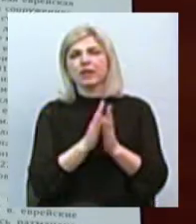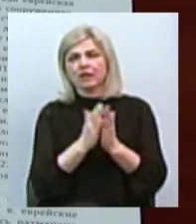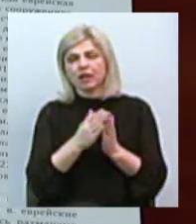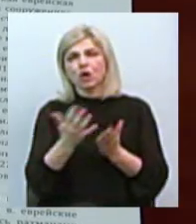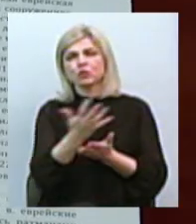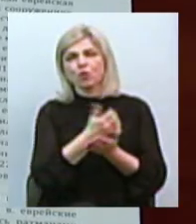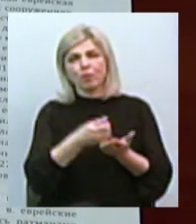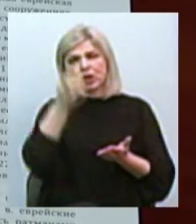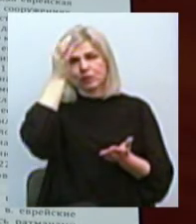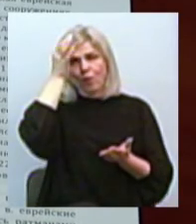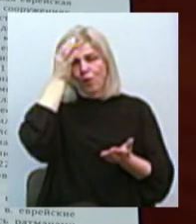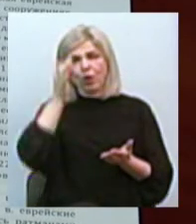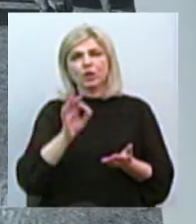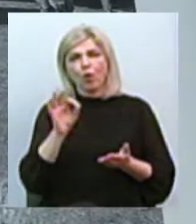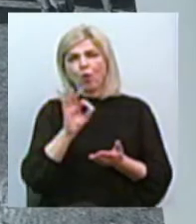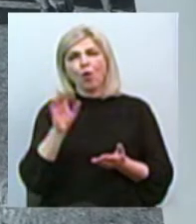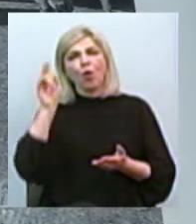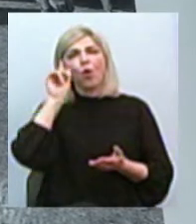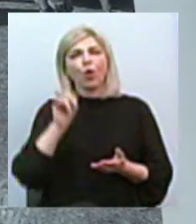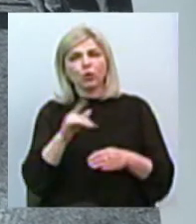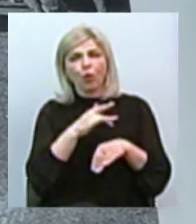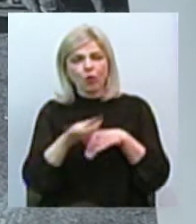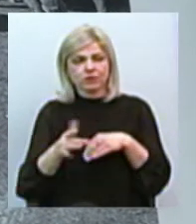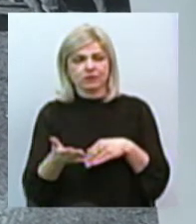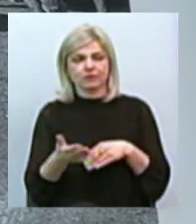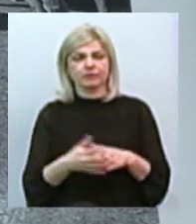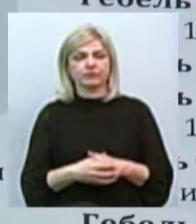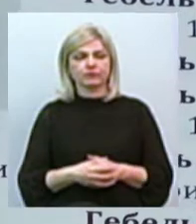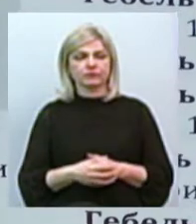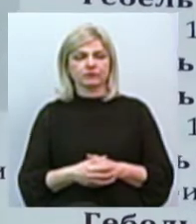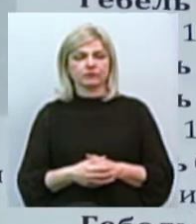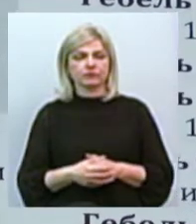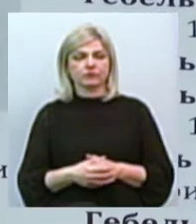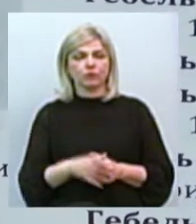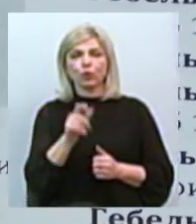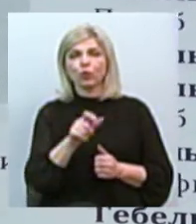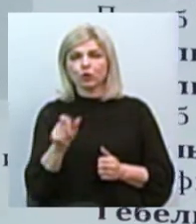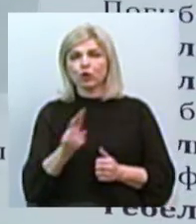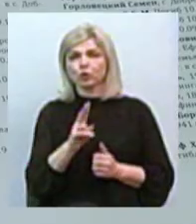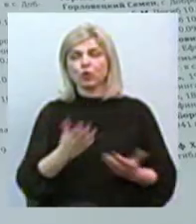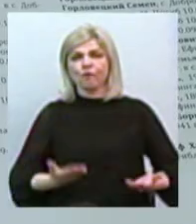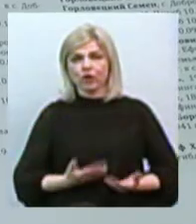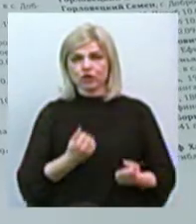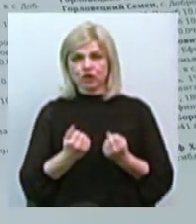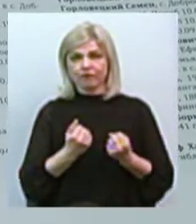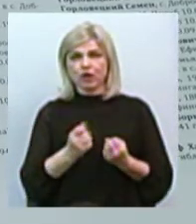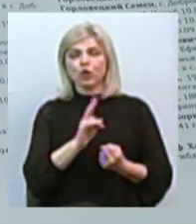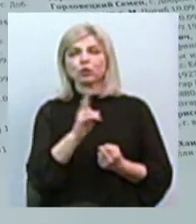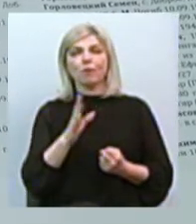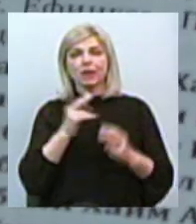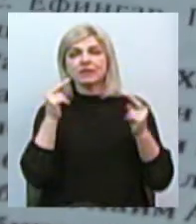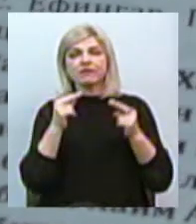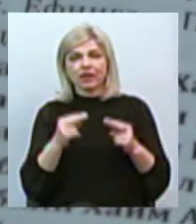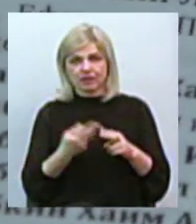про Холокост людей, які вижили, і ті, хто були свідками цих